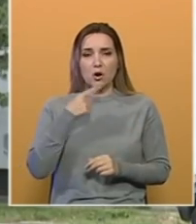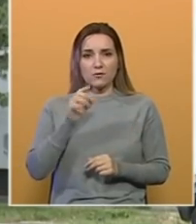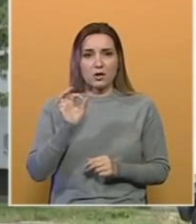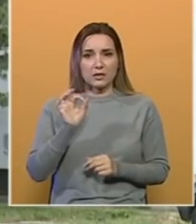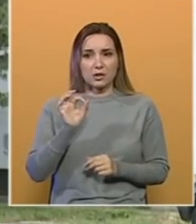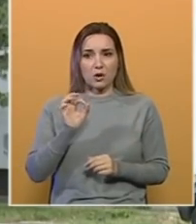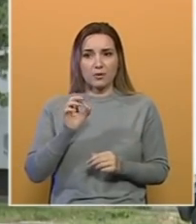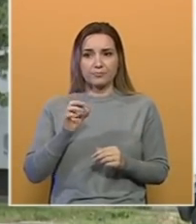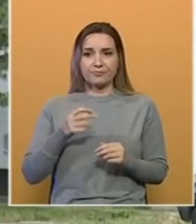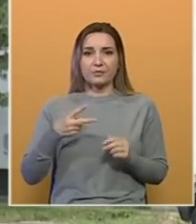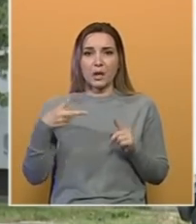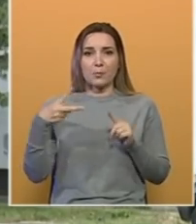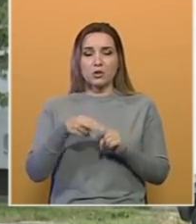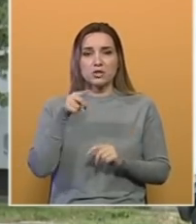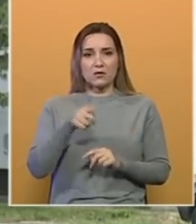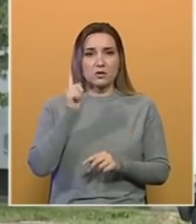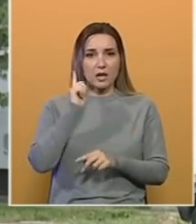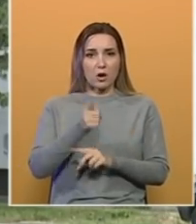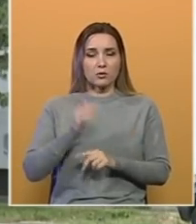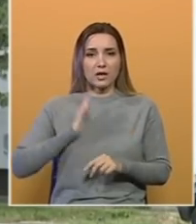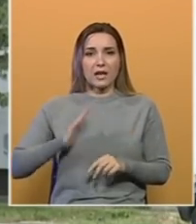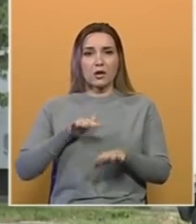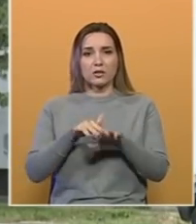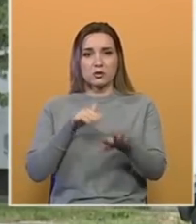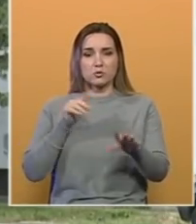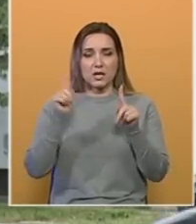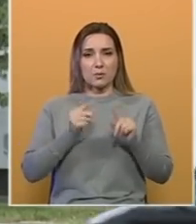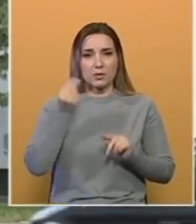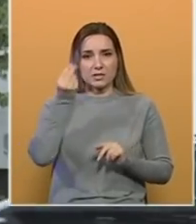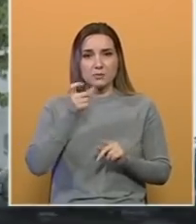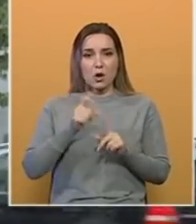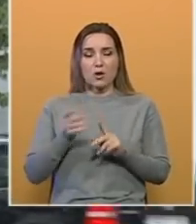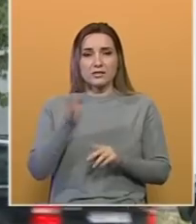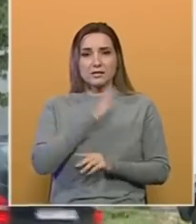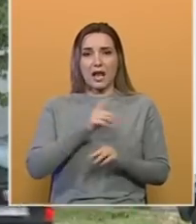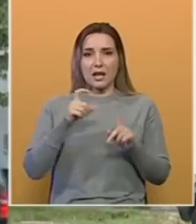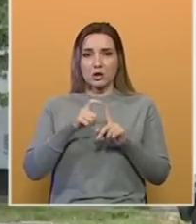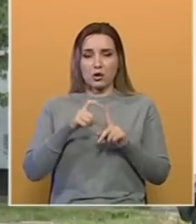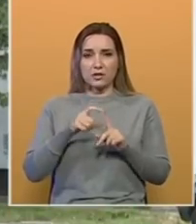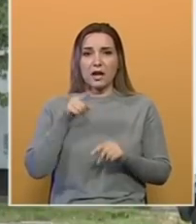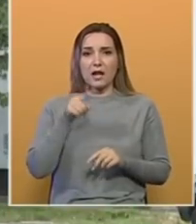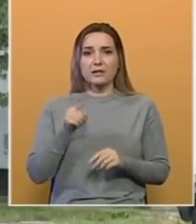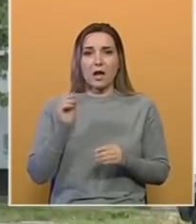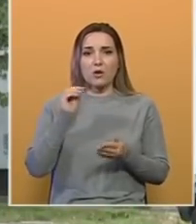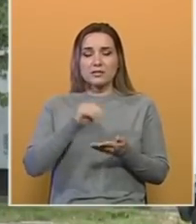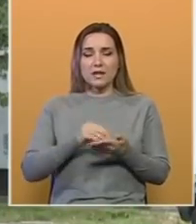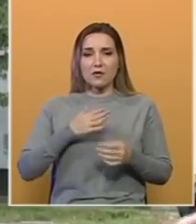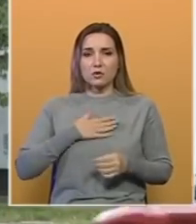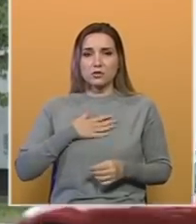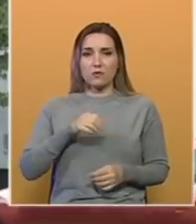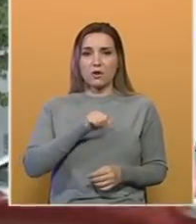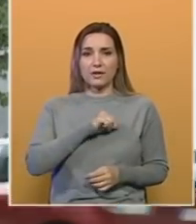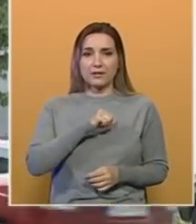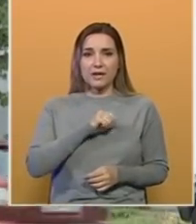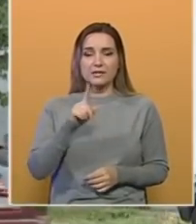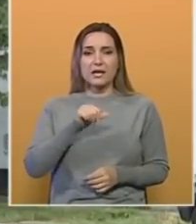poništavanju te odluke Narodne skupštine Republike Srpske od strane Milorada Dodika, da je on stavio neki svoj interes